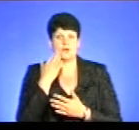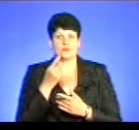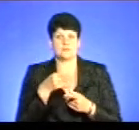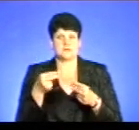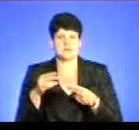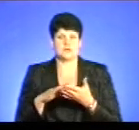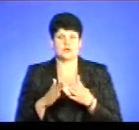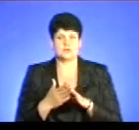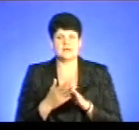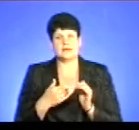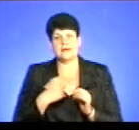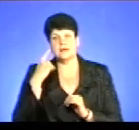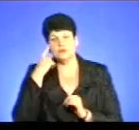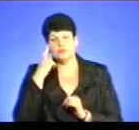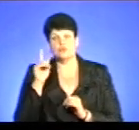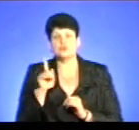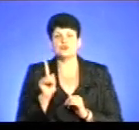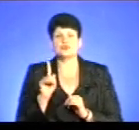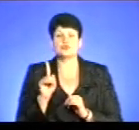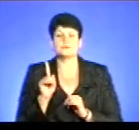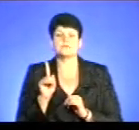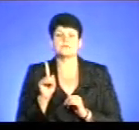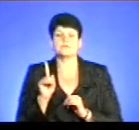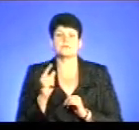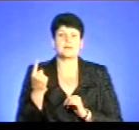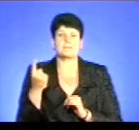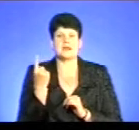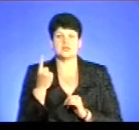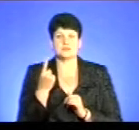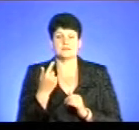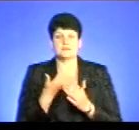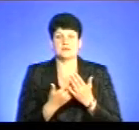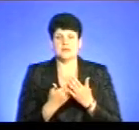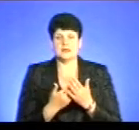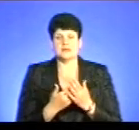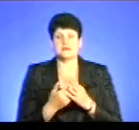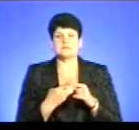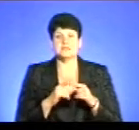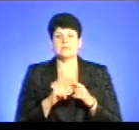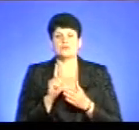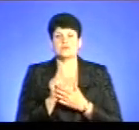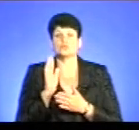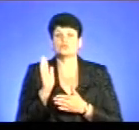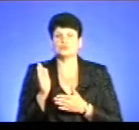контракт. Я думаю собі, що першим критерієм це має бути,